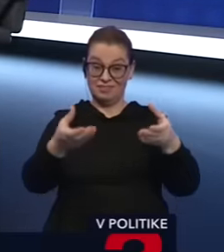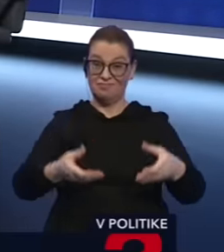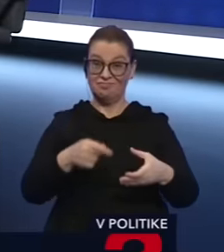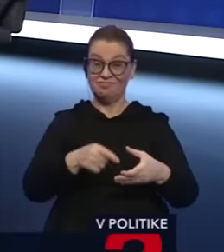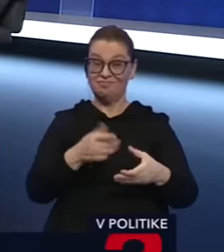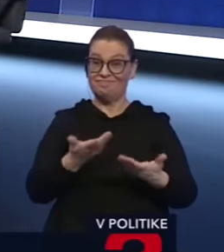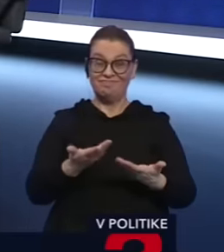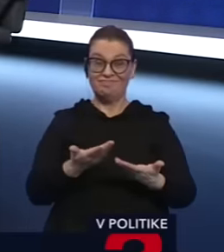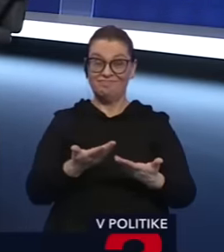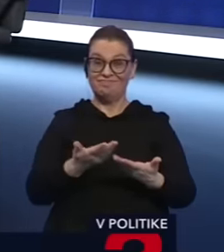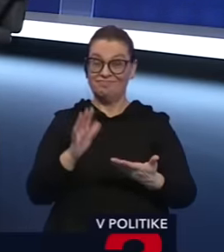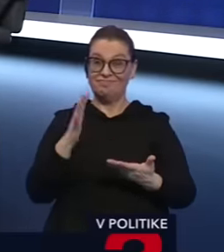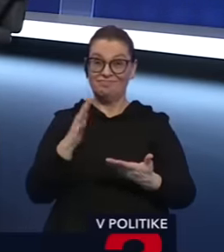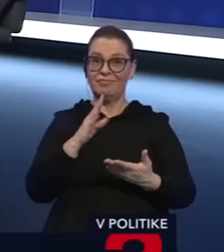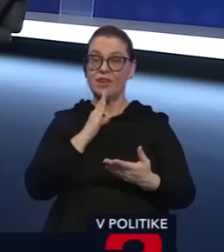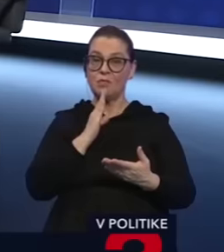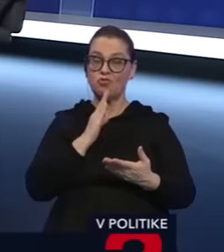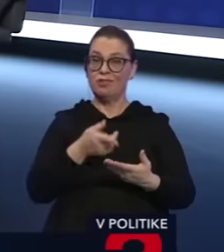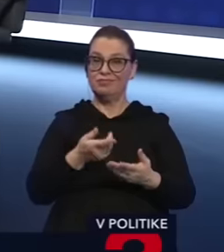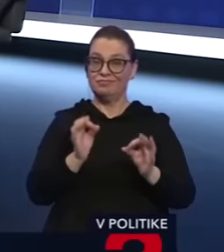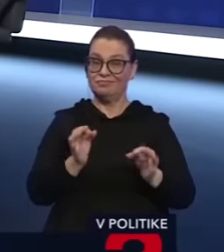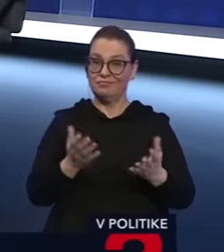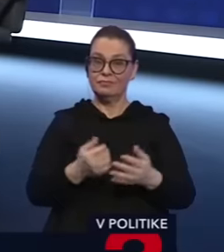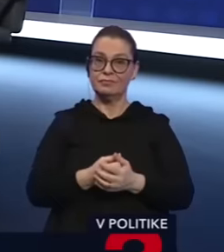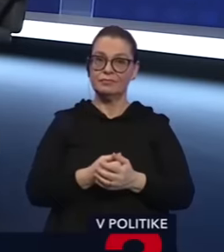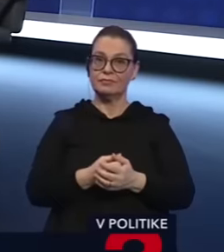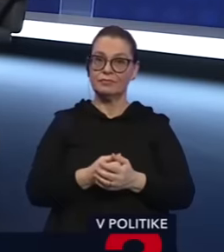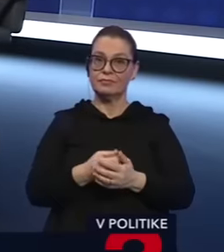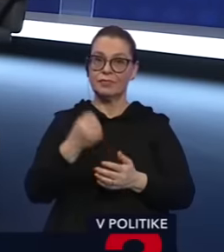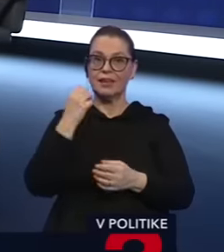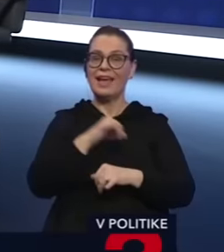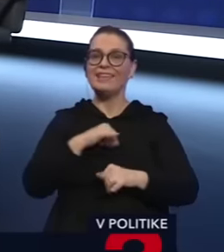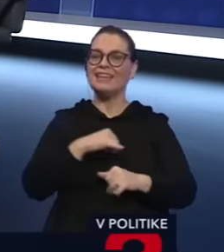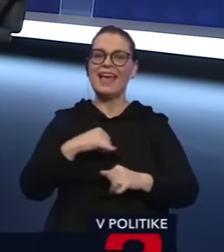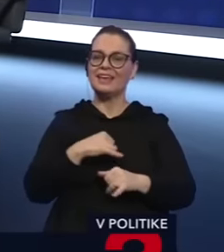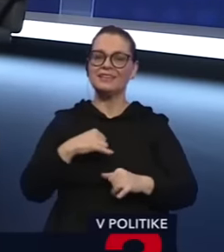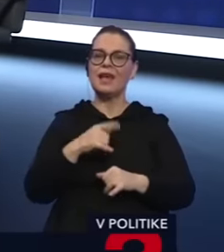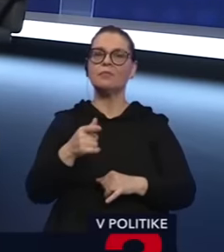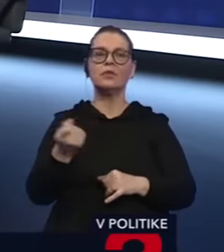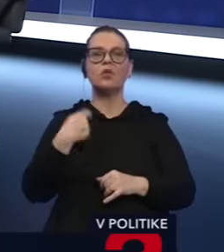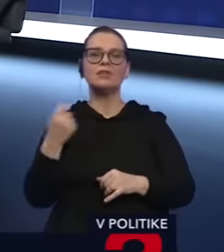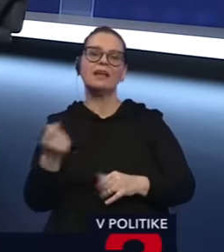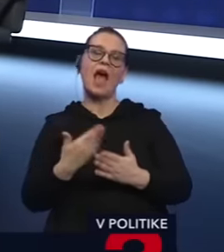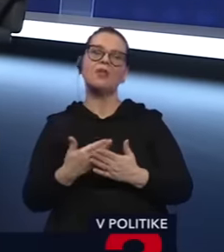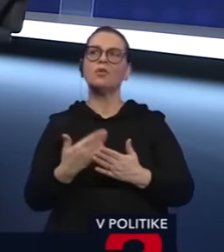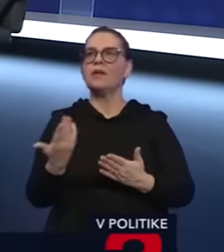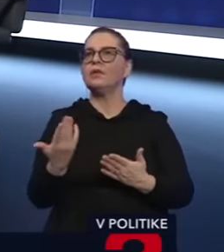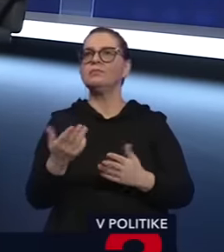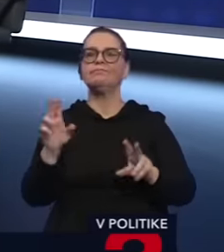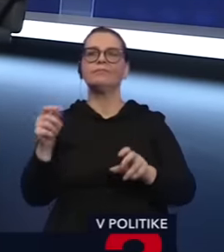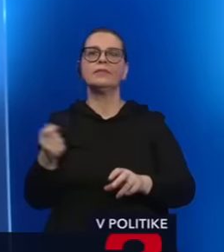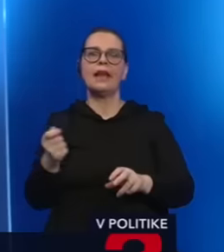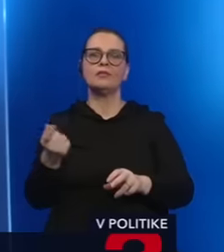že to nemôže úplne prejsť. Pokiaľ nechceme počítať teda s následkami Európskej prokuratúry a